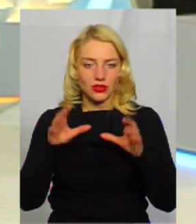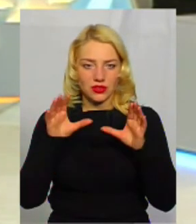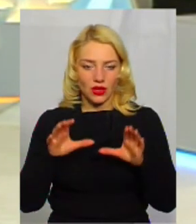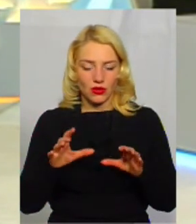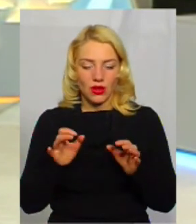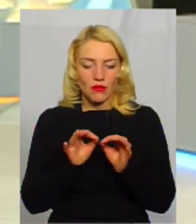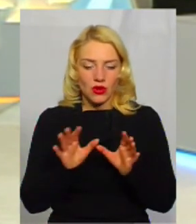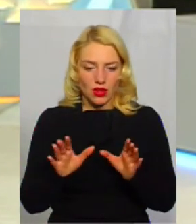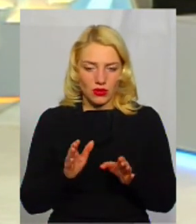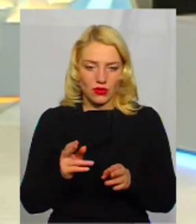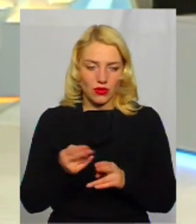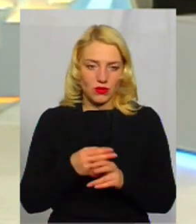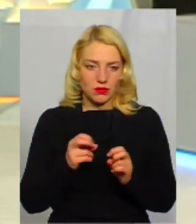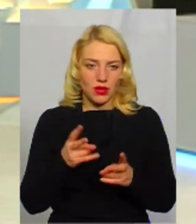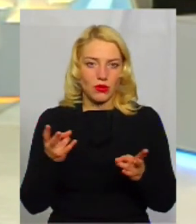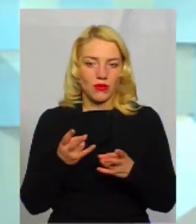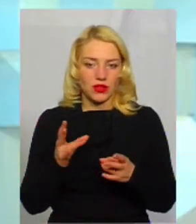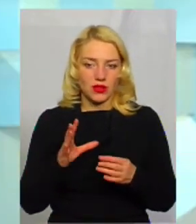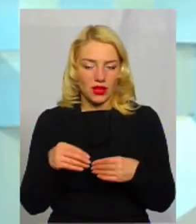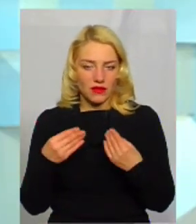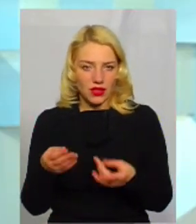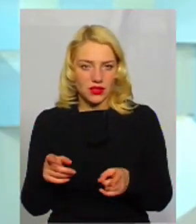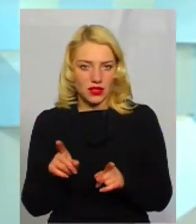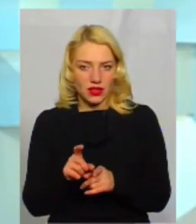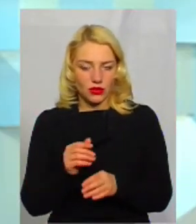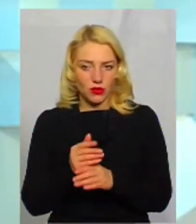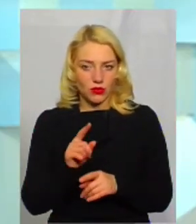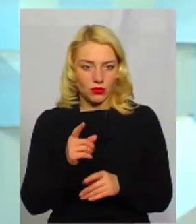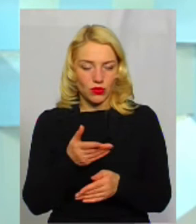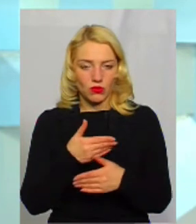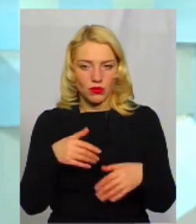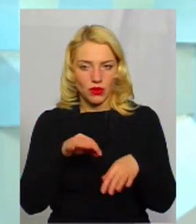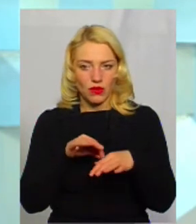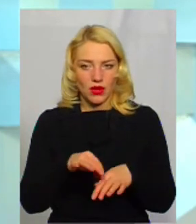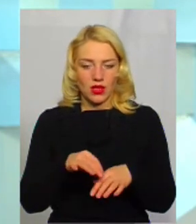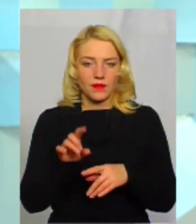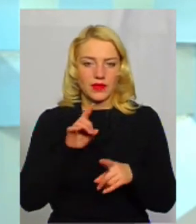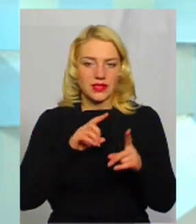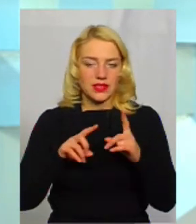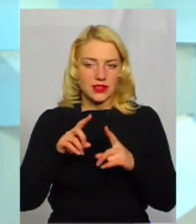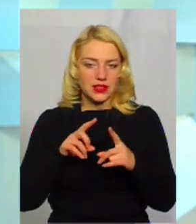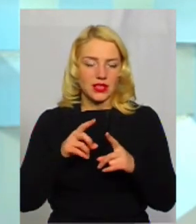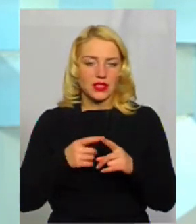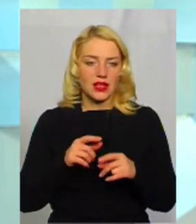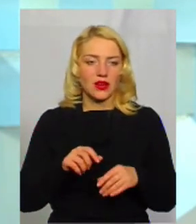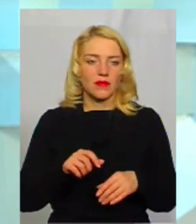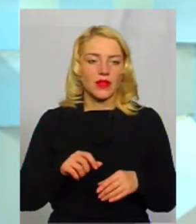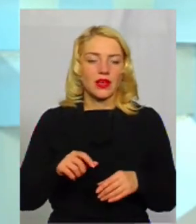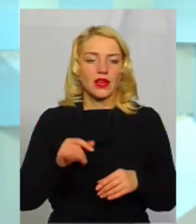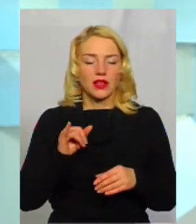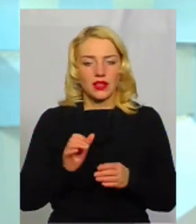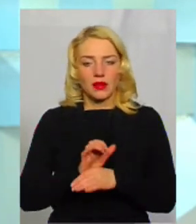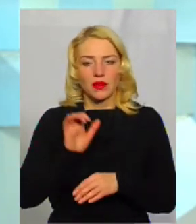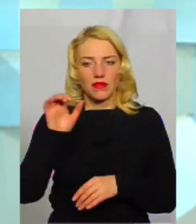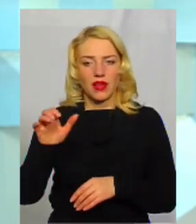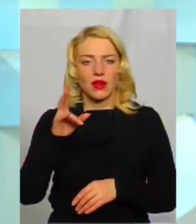повинна надаватися така допомога. Тому ми провели засідання госпітальних рад і направляємо на МОЗ, щоб нам